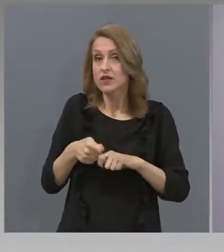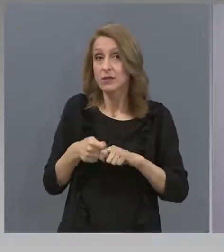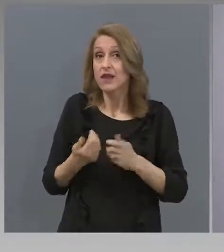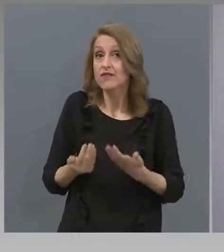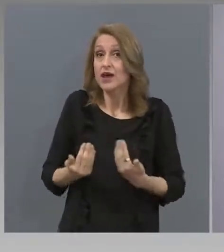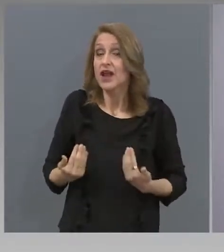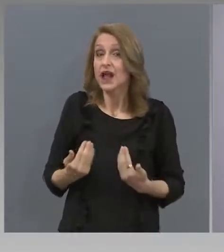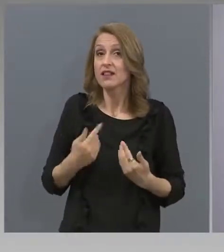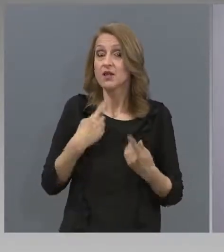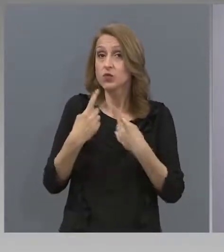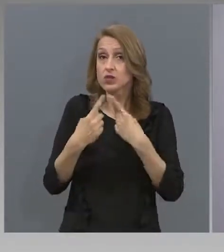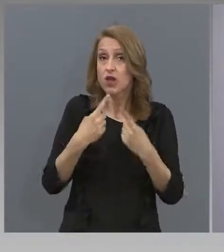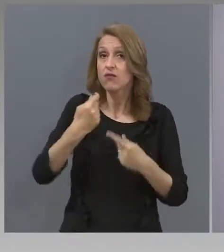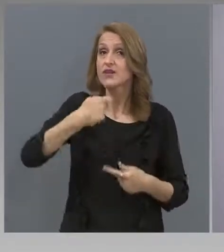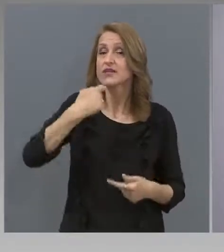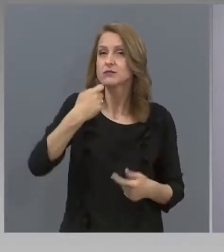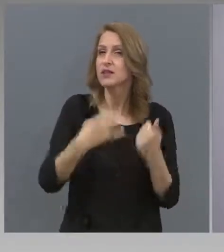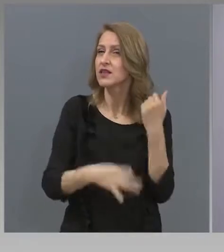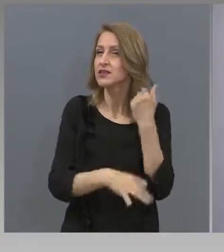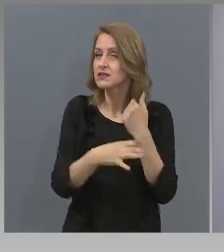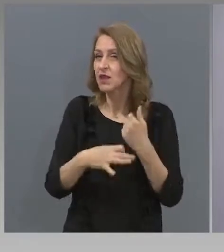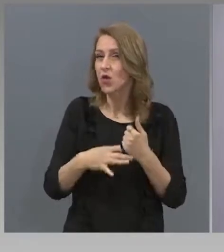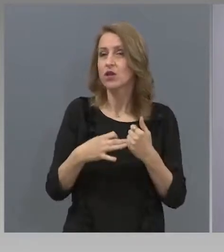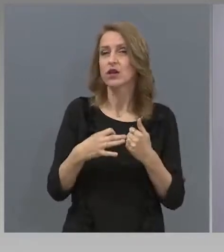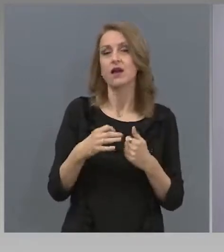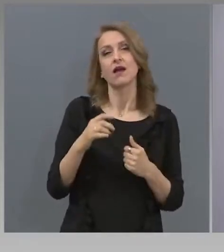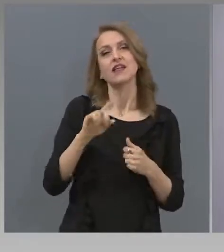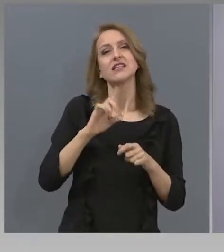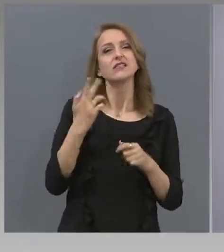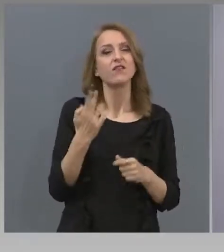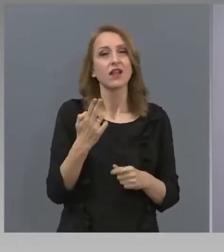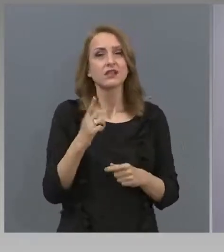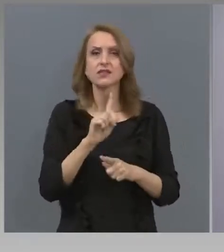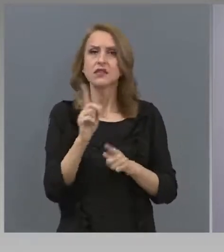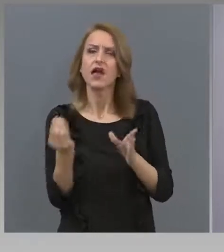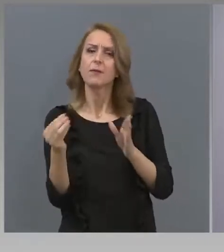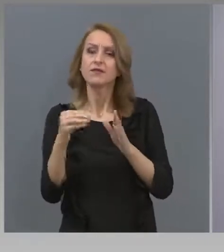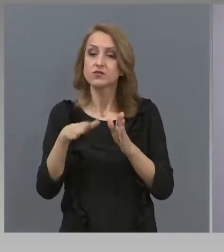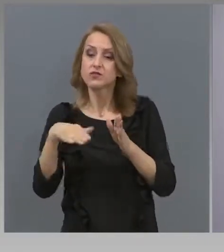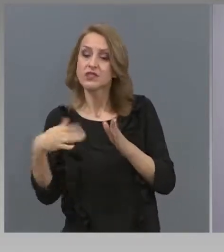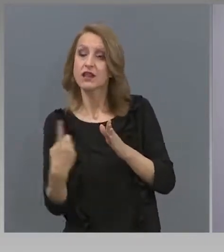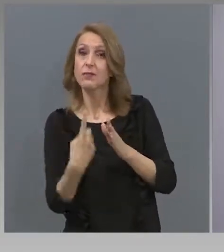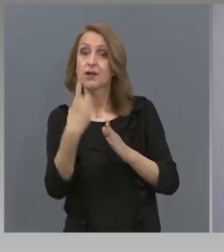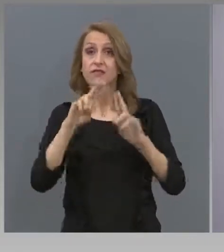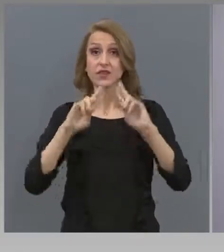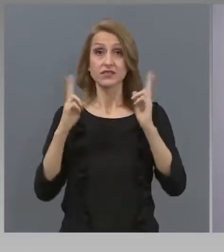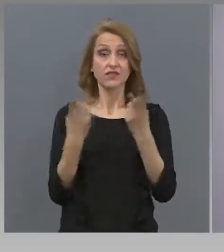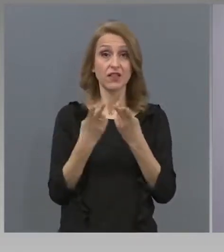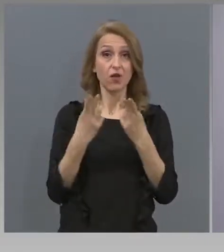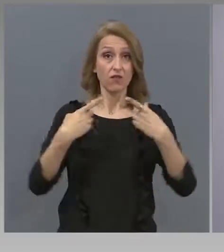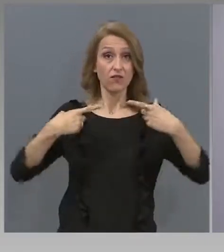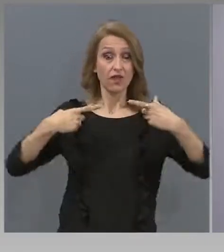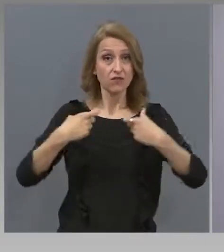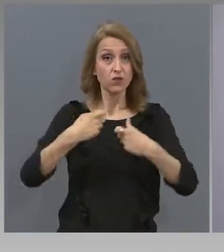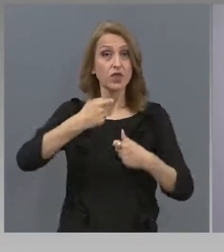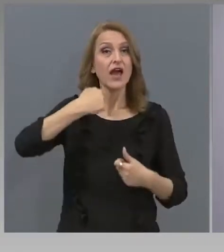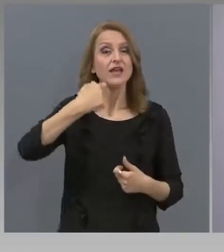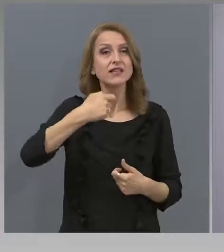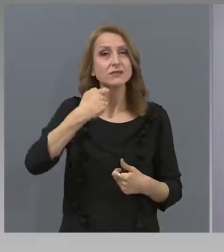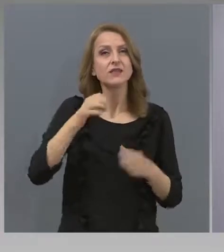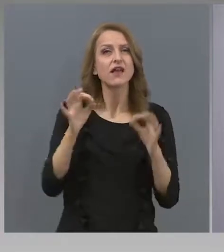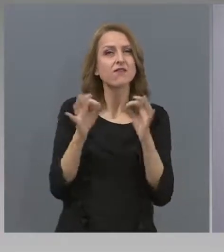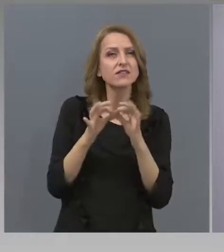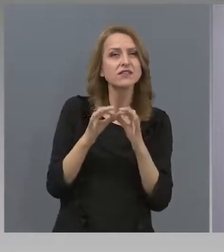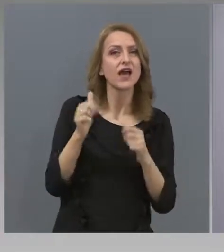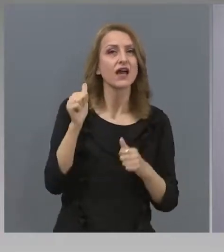изпитът по история и цивилизация, няма да включват теми след Първата световна война, от изпита по физика и астрономия ще